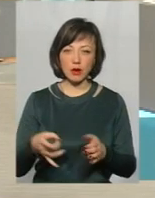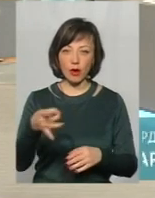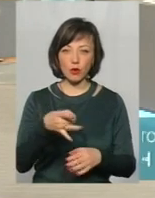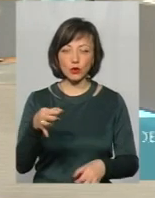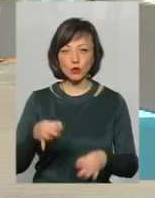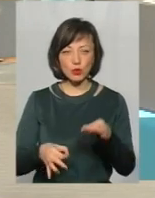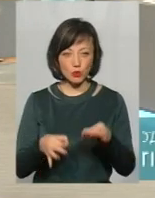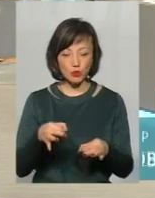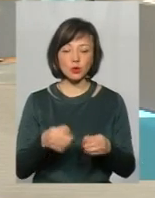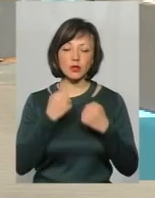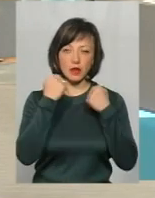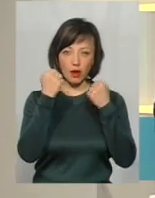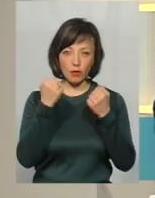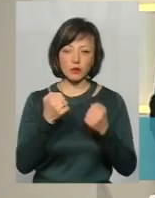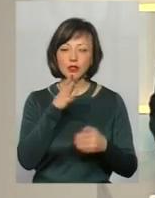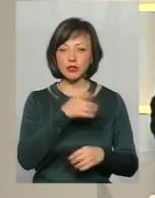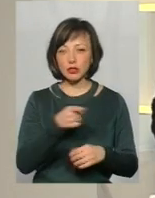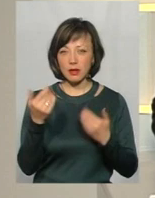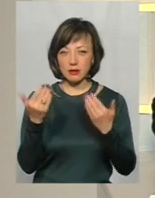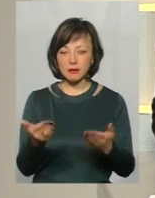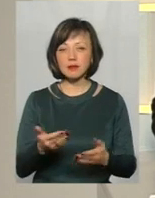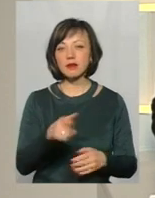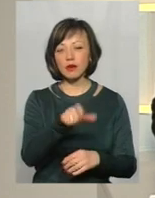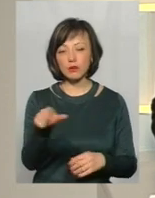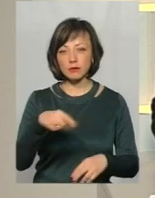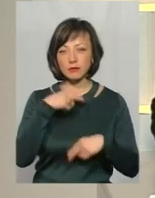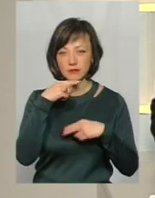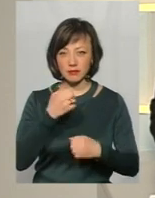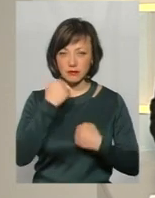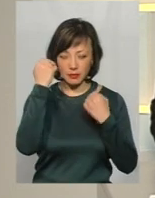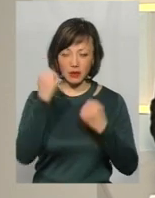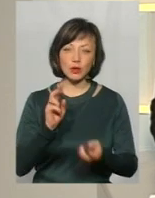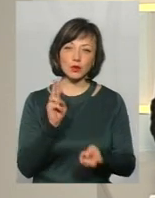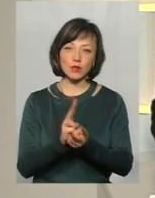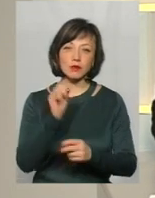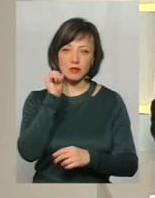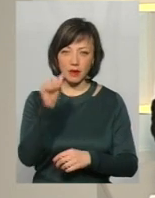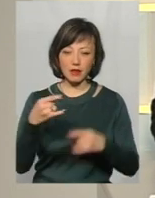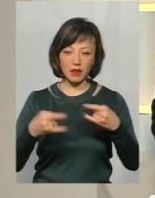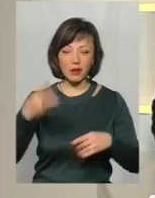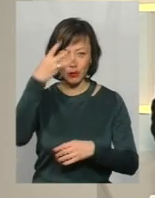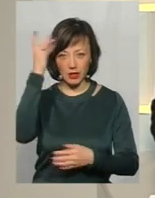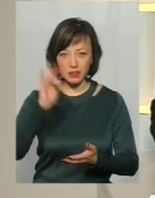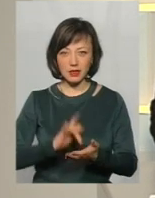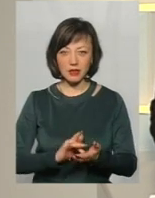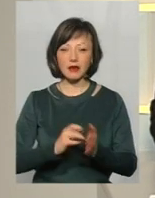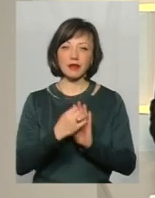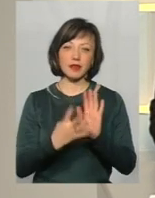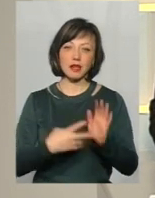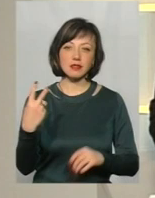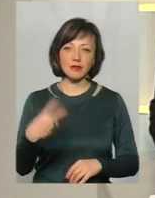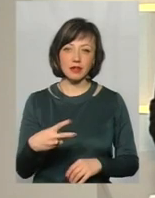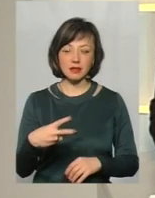суду. Перепрошую. Дякую за вас час. Глядачам дякую за увагу. Зустрінемось завтра на каналі Поділля Центру до 19